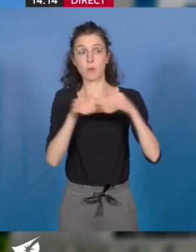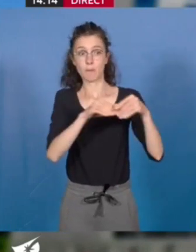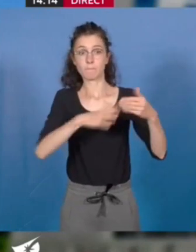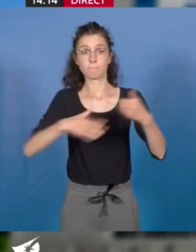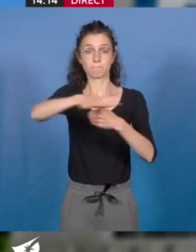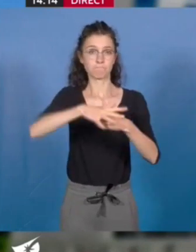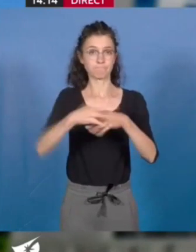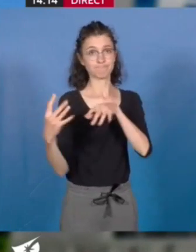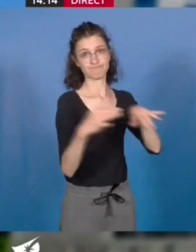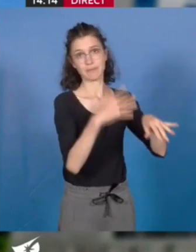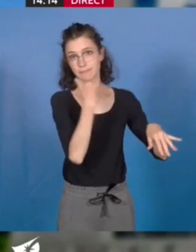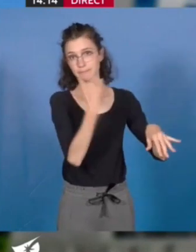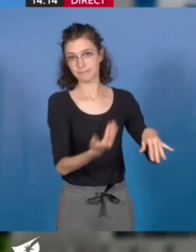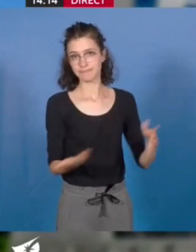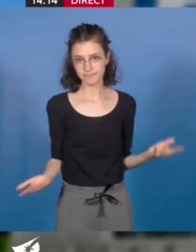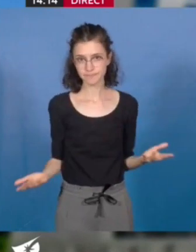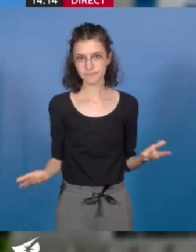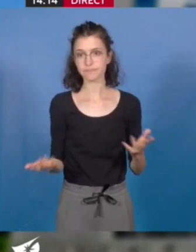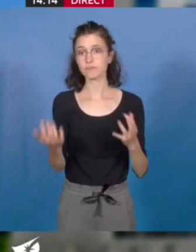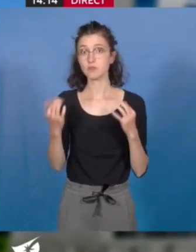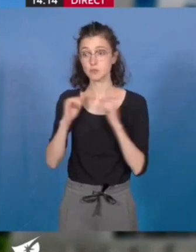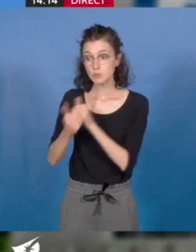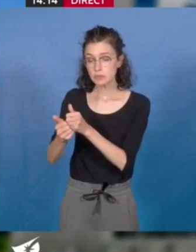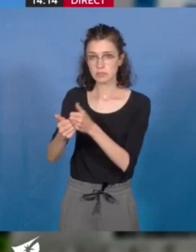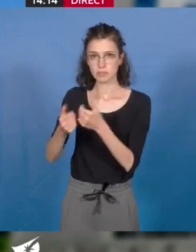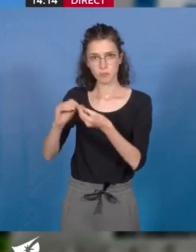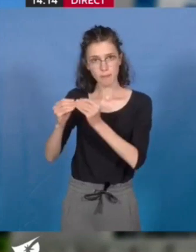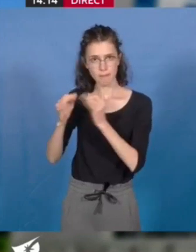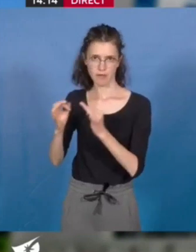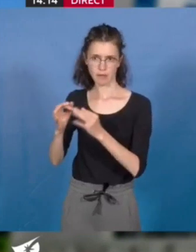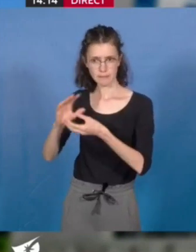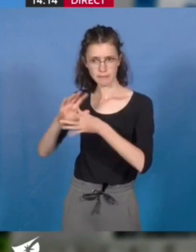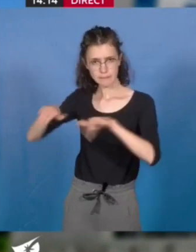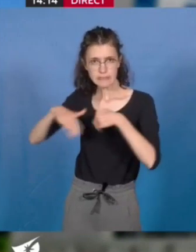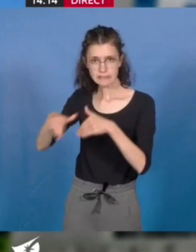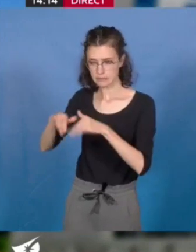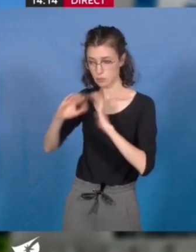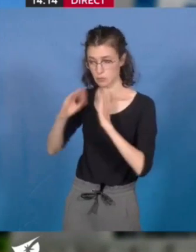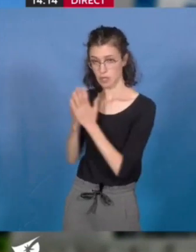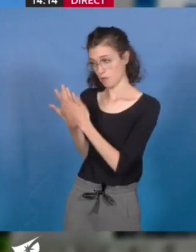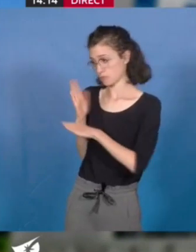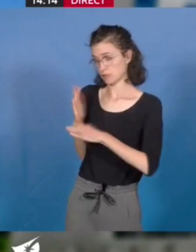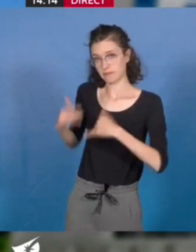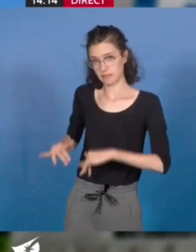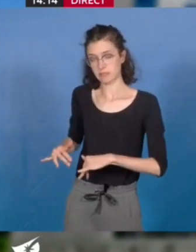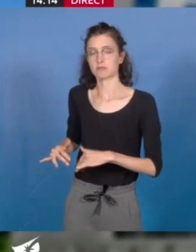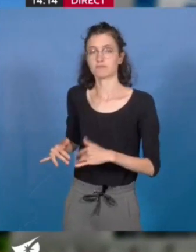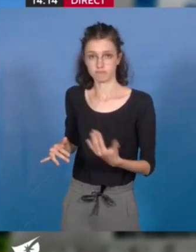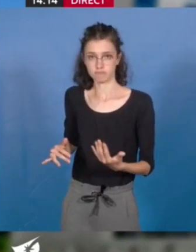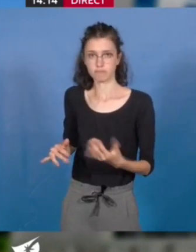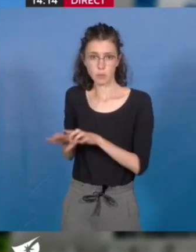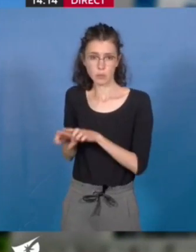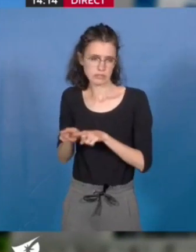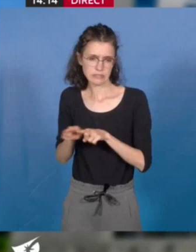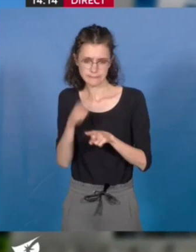Au regard des enjeux concernant l'utilité publique des piscines que je viens de vous exposer, mais aussi vis-à-vis de leur maintien en